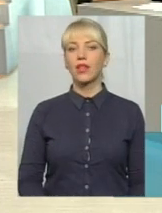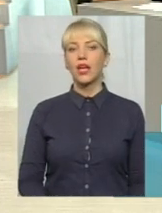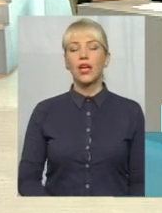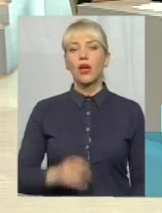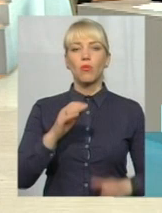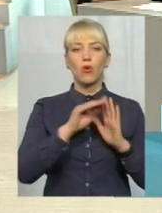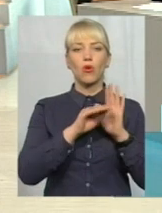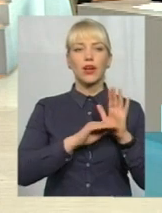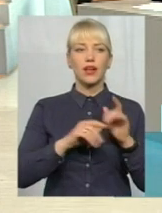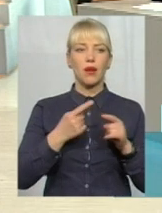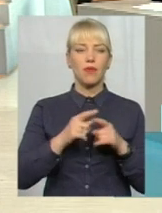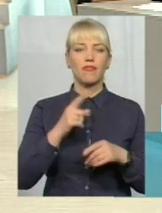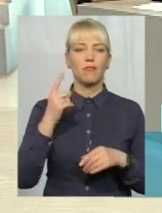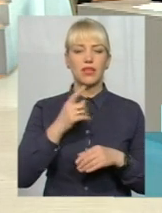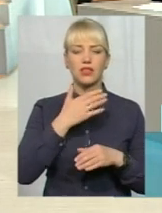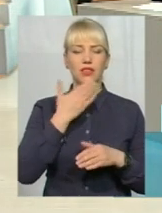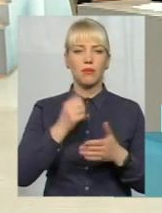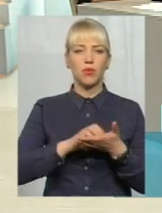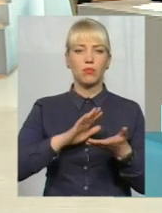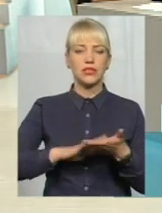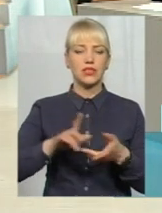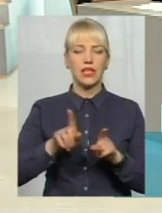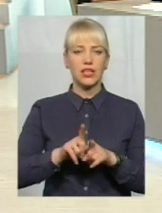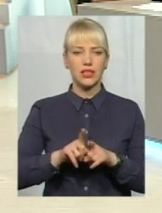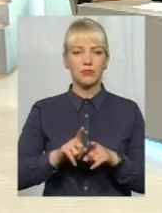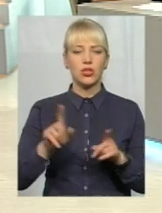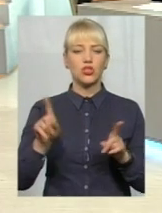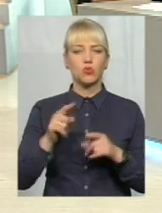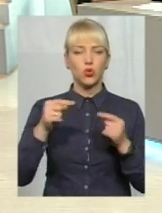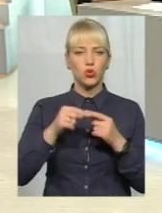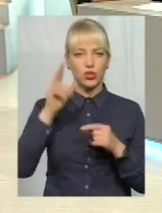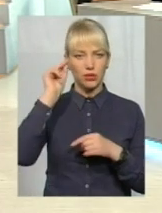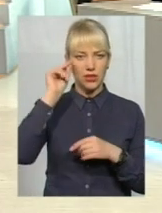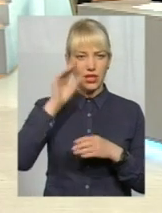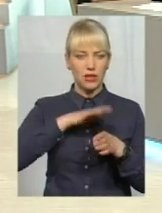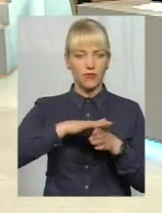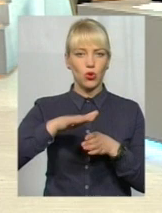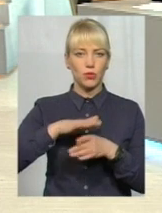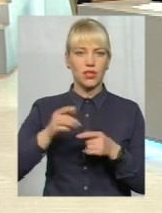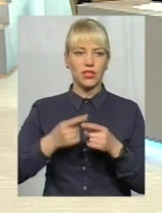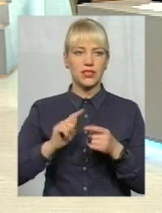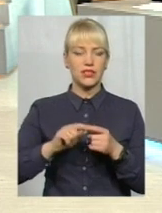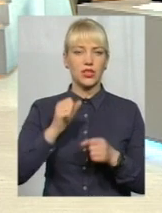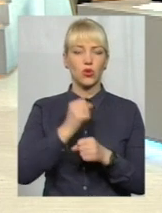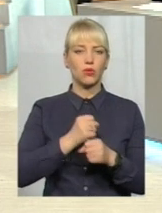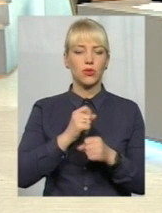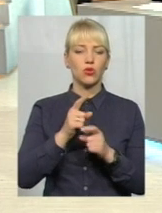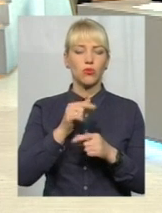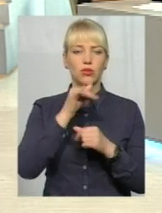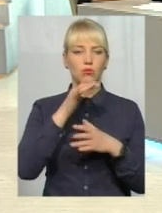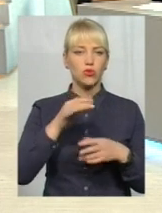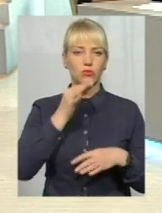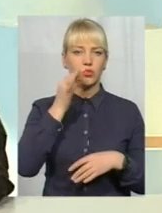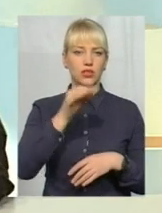Програма, по-перше, не прописана таким чином з точними датами виконання тих робіт. Ми не можемо